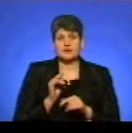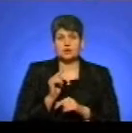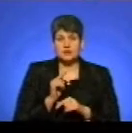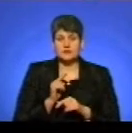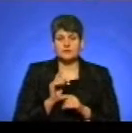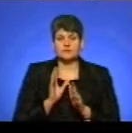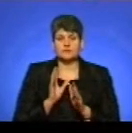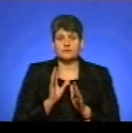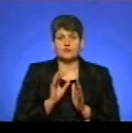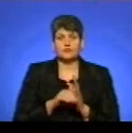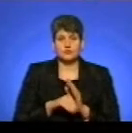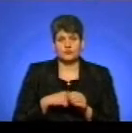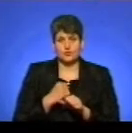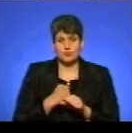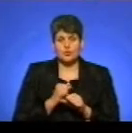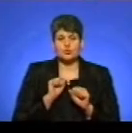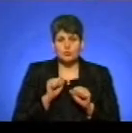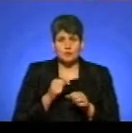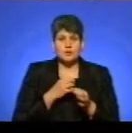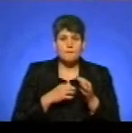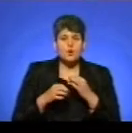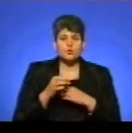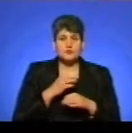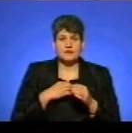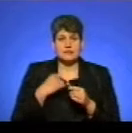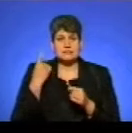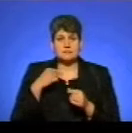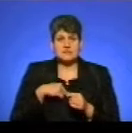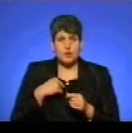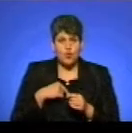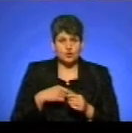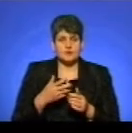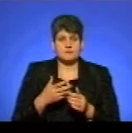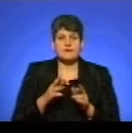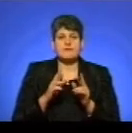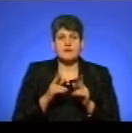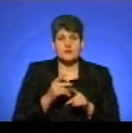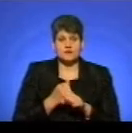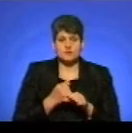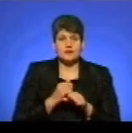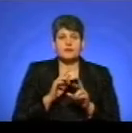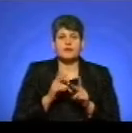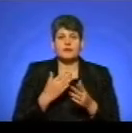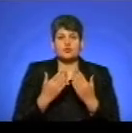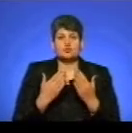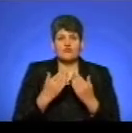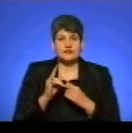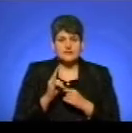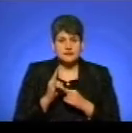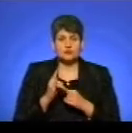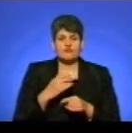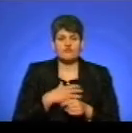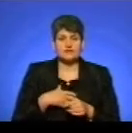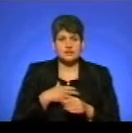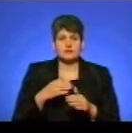включається в роботу, можна проконсультуватися із психологами, як працювати, як розмовляти з дитиною. Важливо